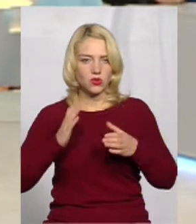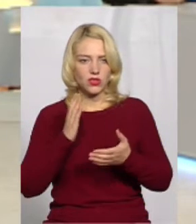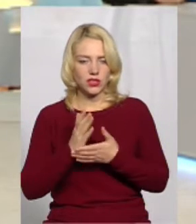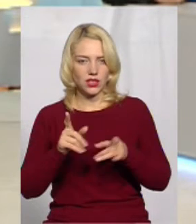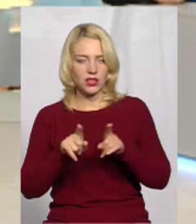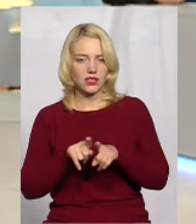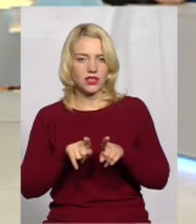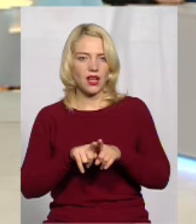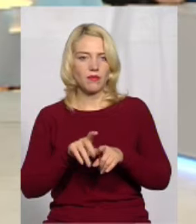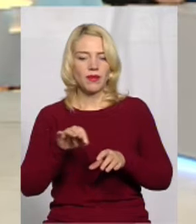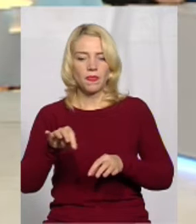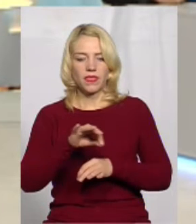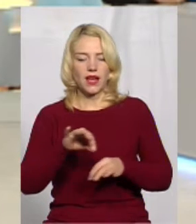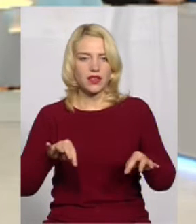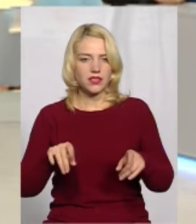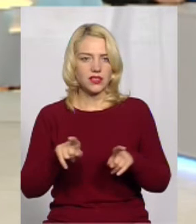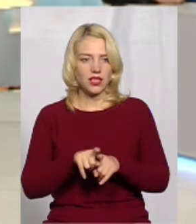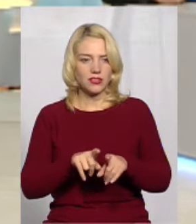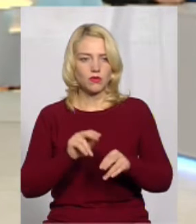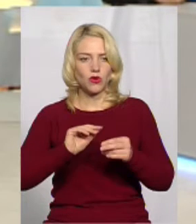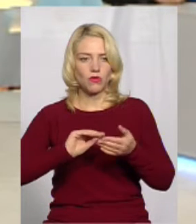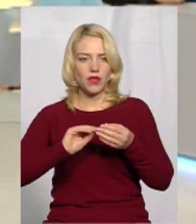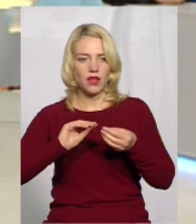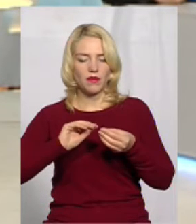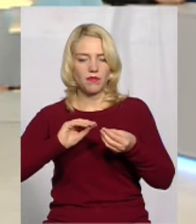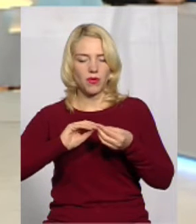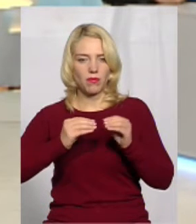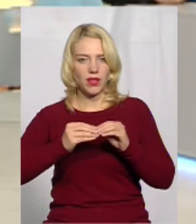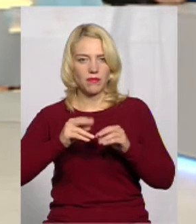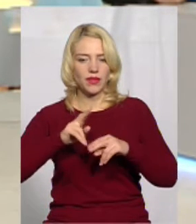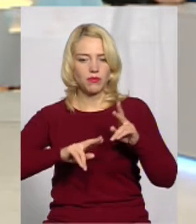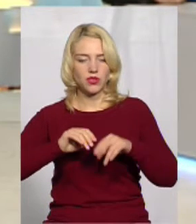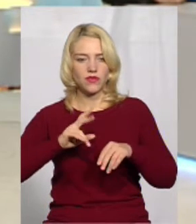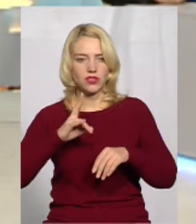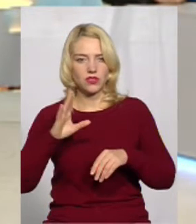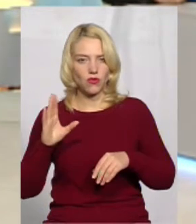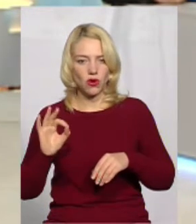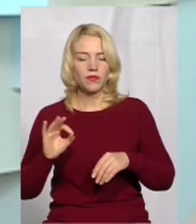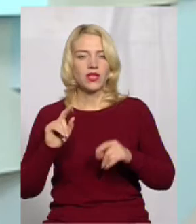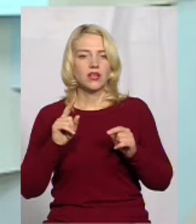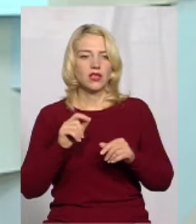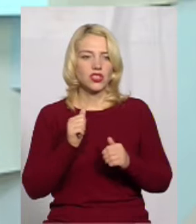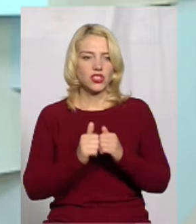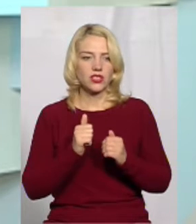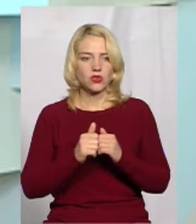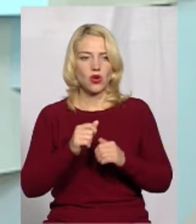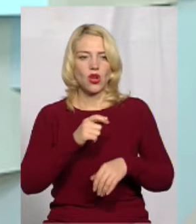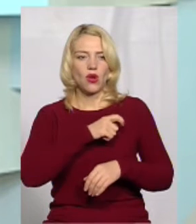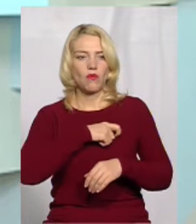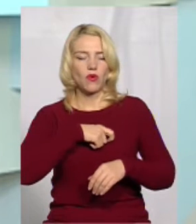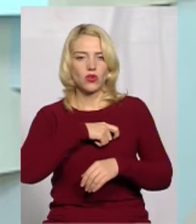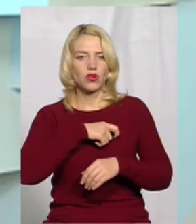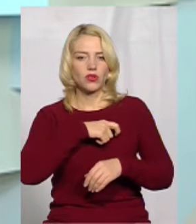накреслилося так само проблемне будівництво. Досить часто посадовці показують в сторону